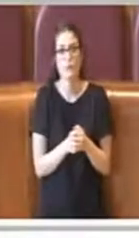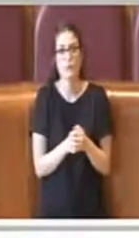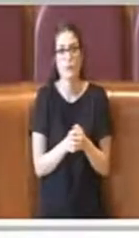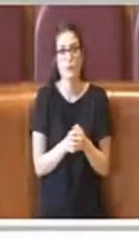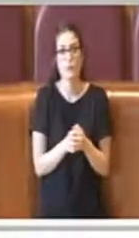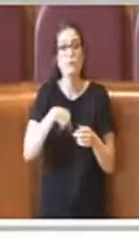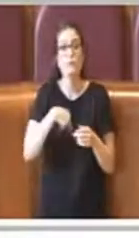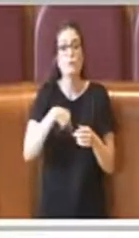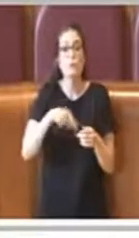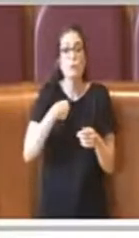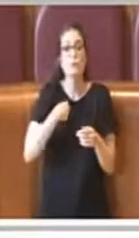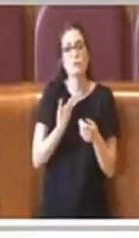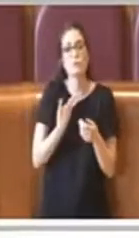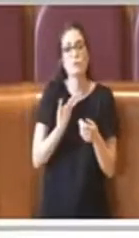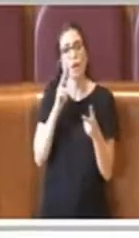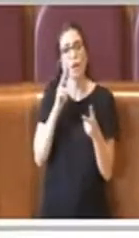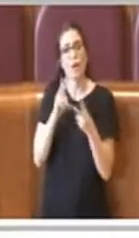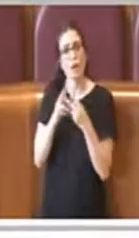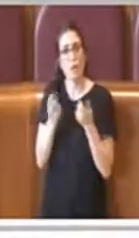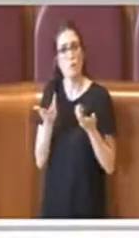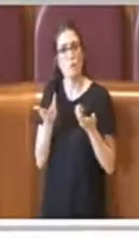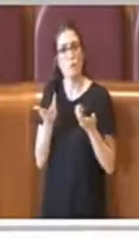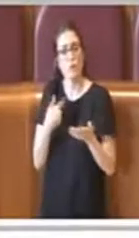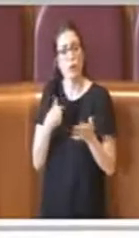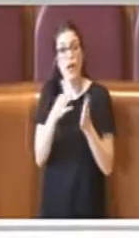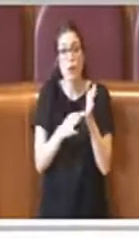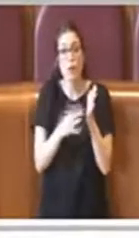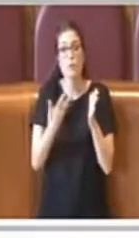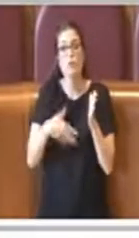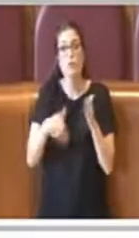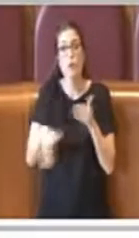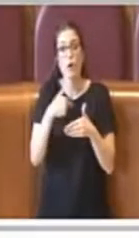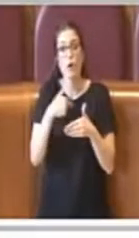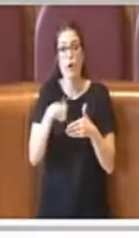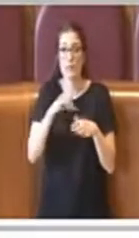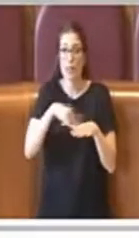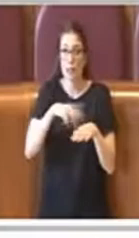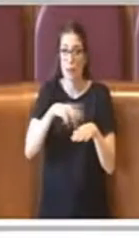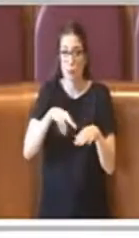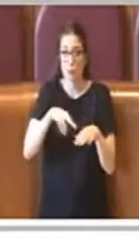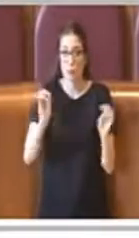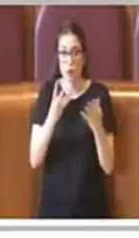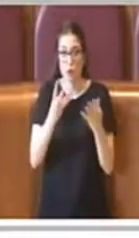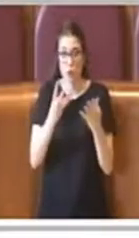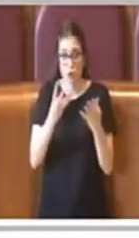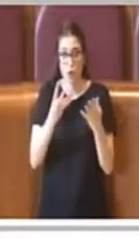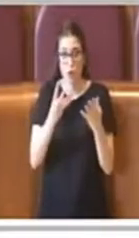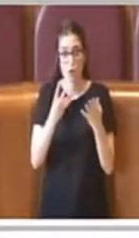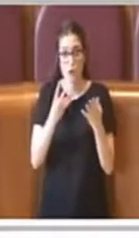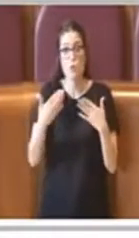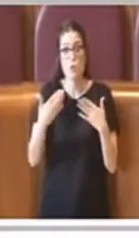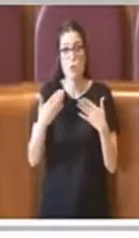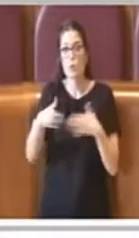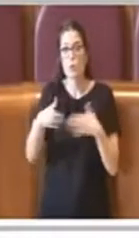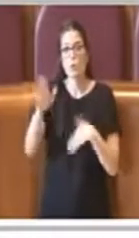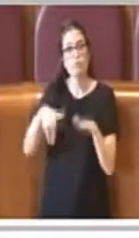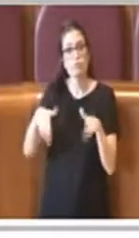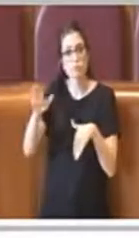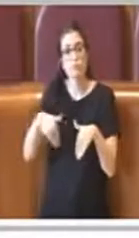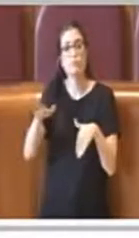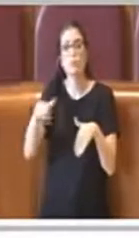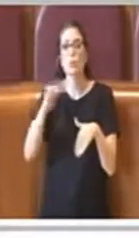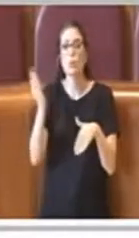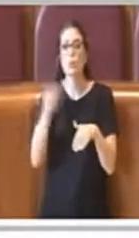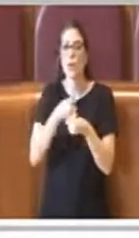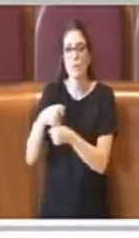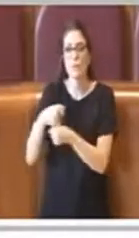Quindi ci sono stati numerosi incontri e il regolamento poi è stato protocollato a settembre 2019, subito è stato convocato un incontro con tutti i